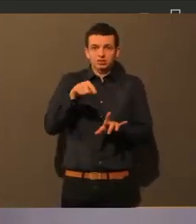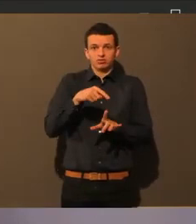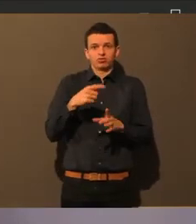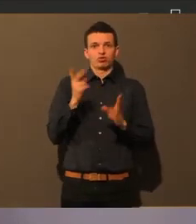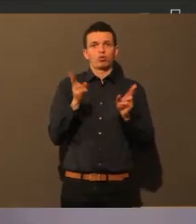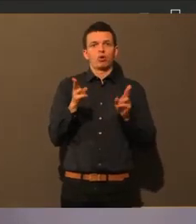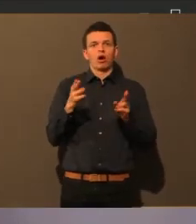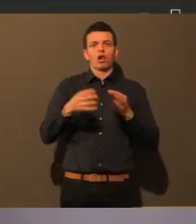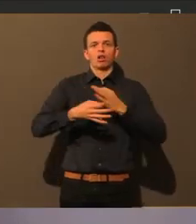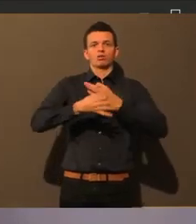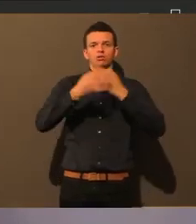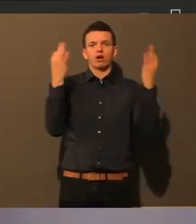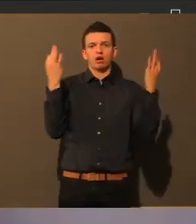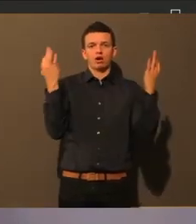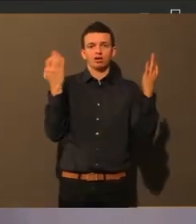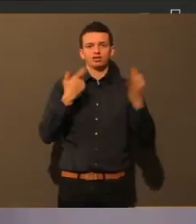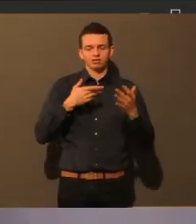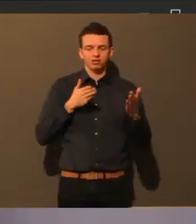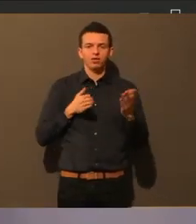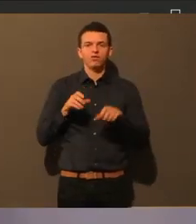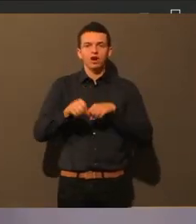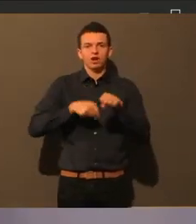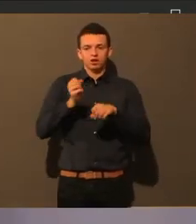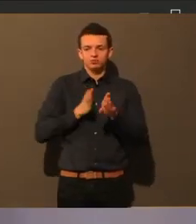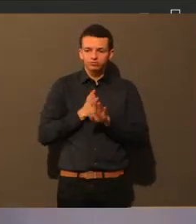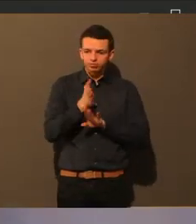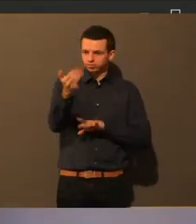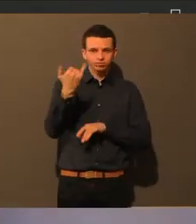fahren zu können, verzichte ich darauf, mit der Straßenbahn zu fahren.